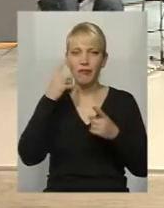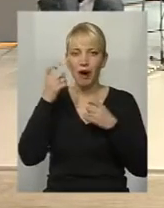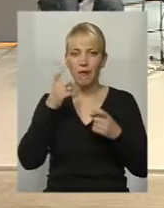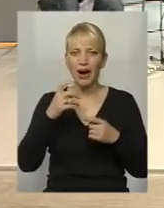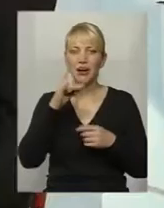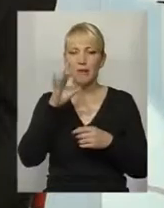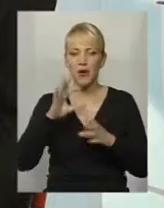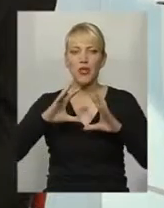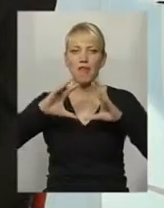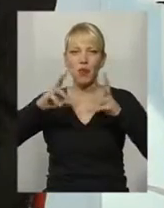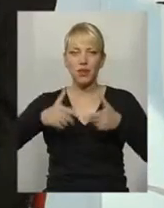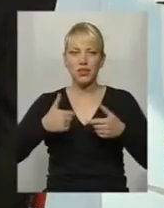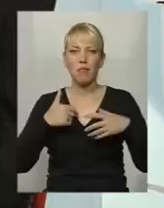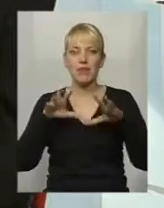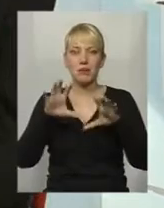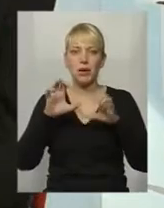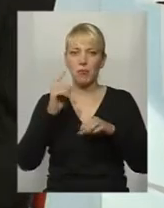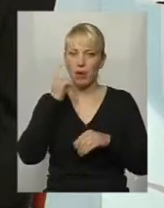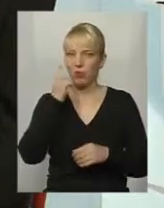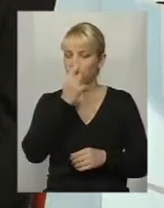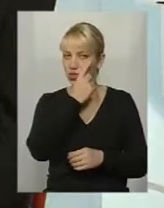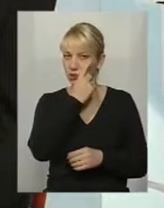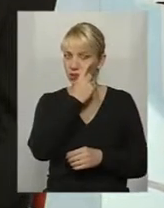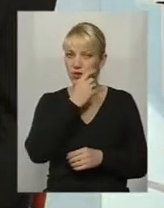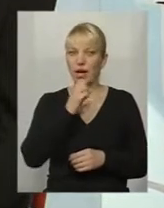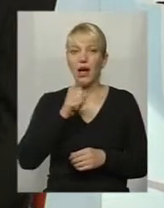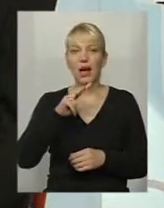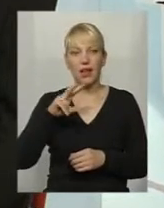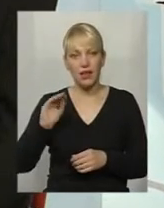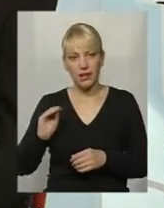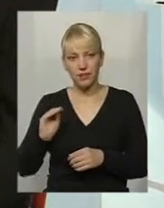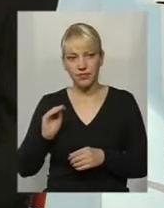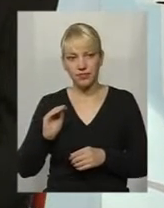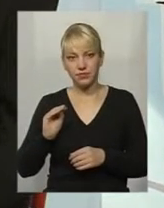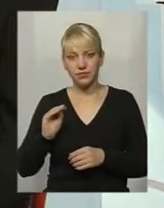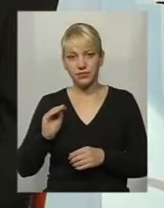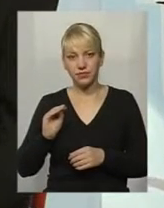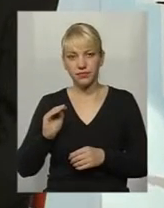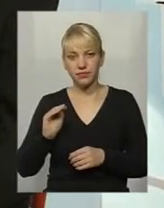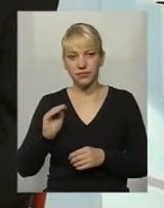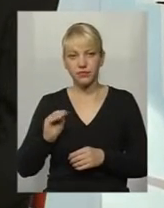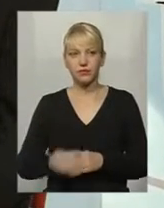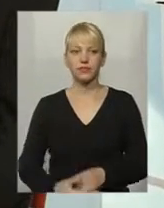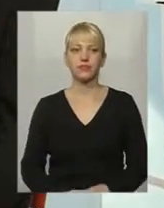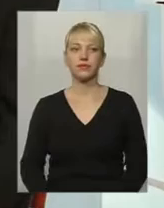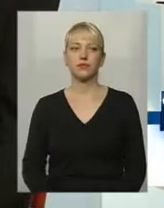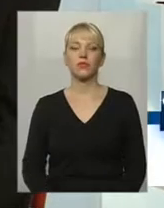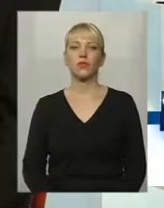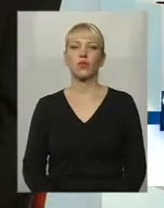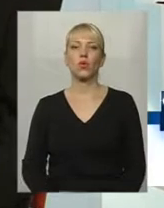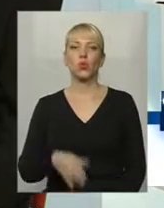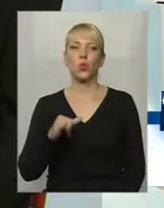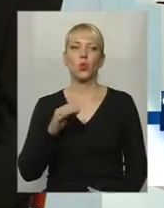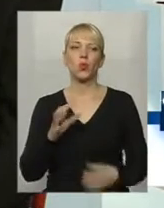навколишній світ ми сприймаємо саме очима. Але тим не менше в світі